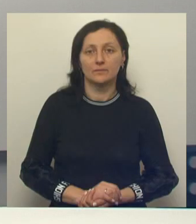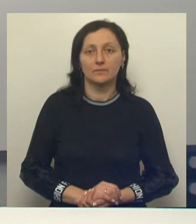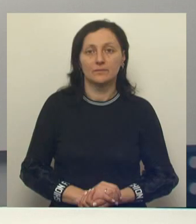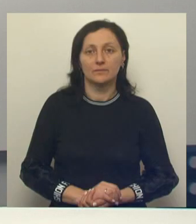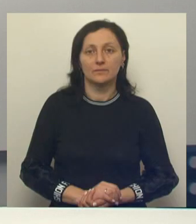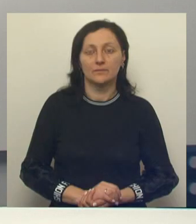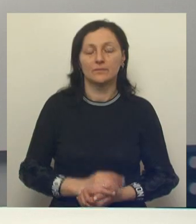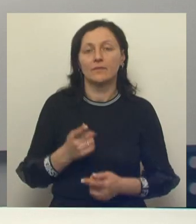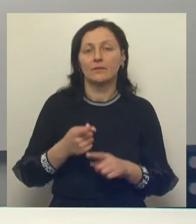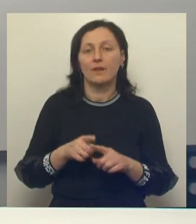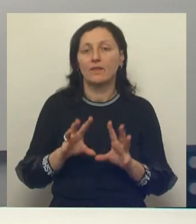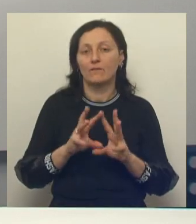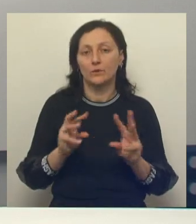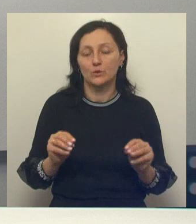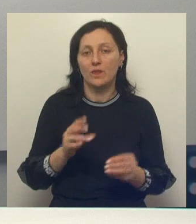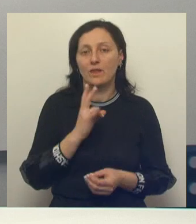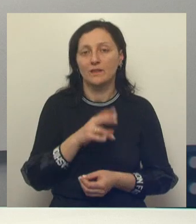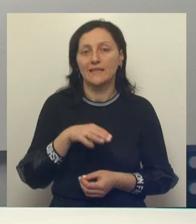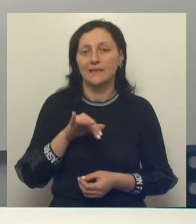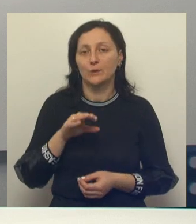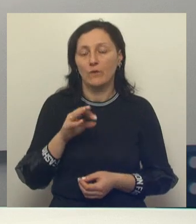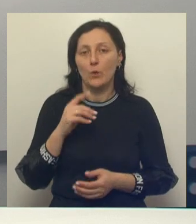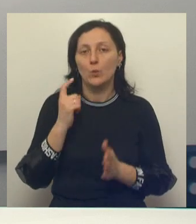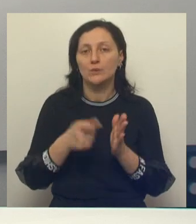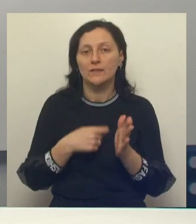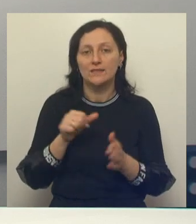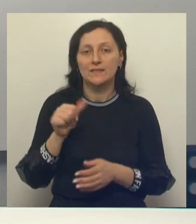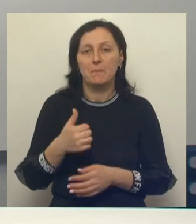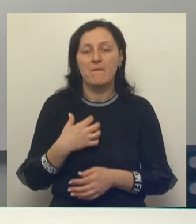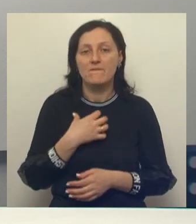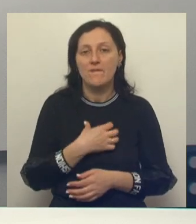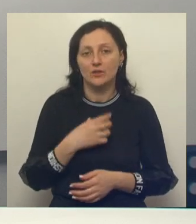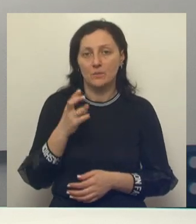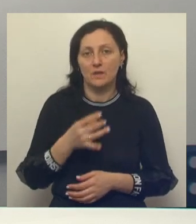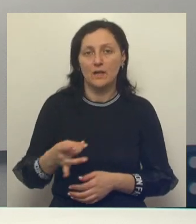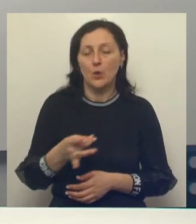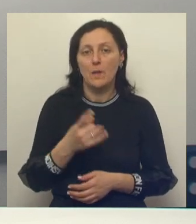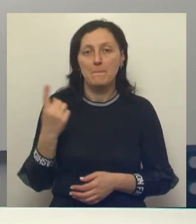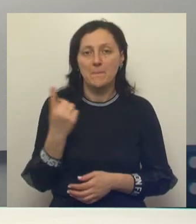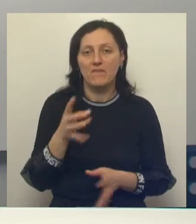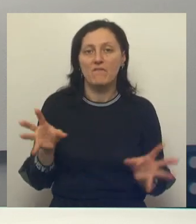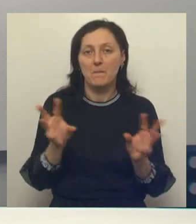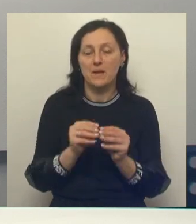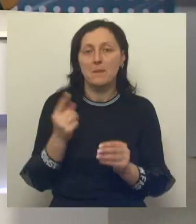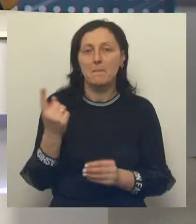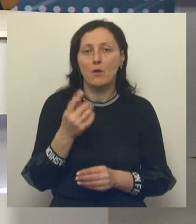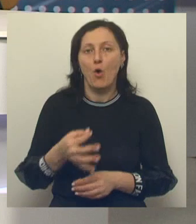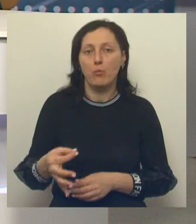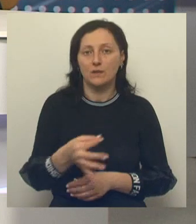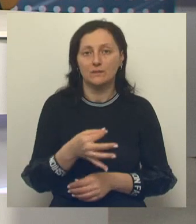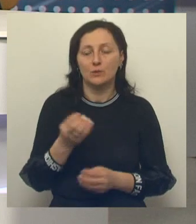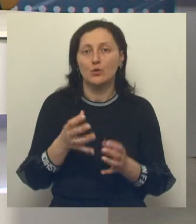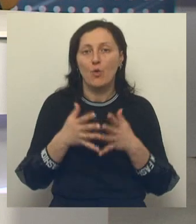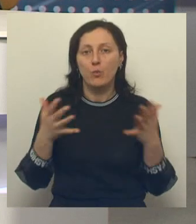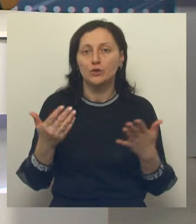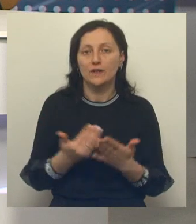И к этому часу всё. Я Наталья Титова. Узнавайте о самом важном в регионе первыми вместе с первым областным. Ещё